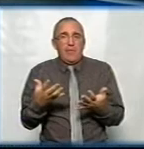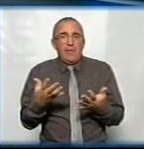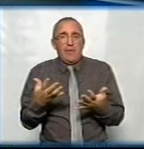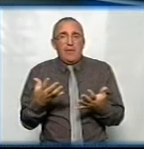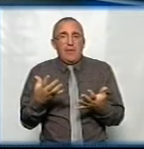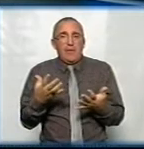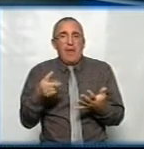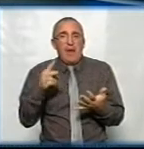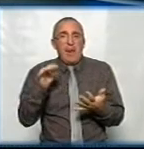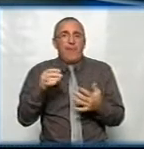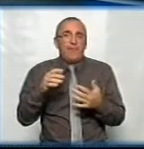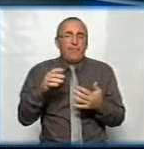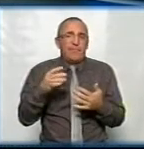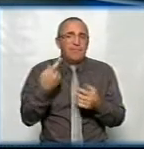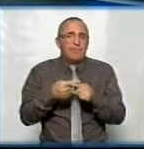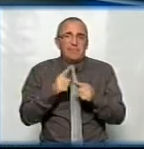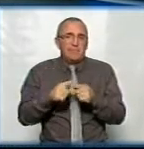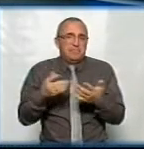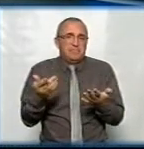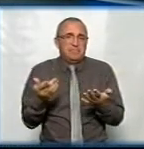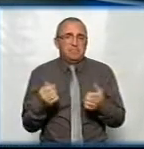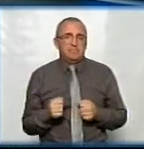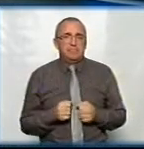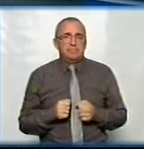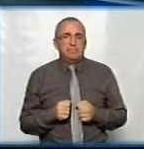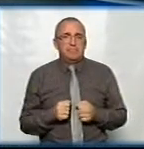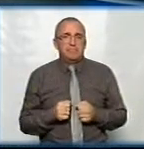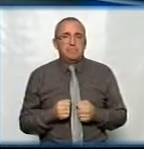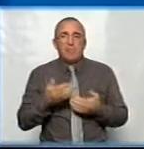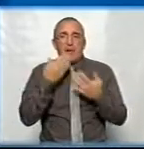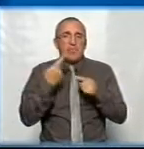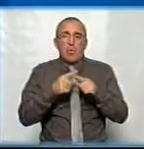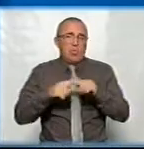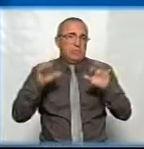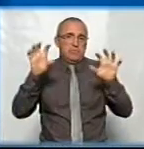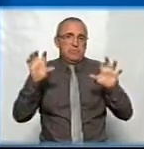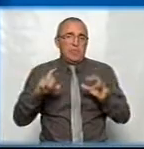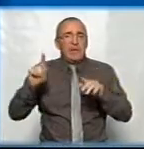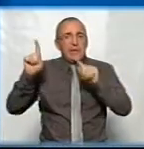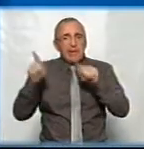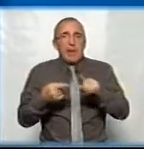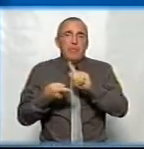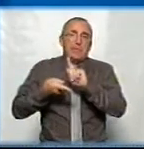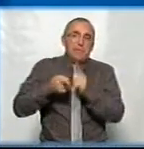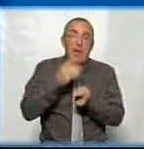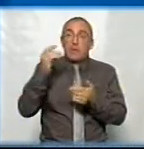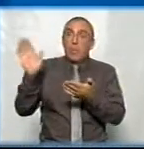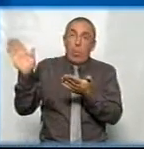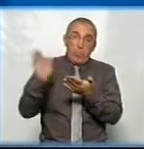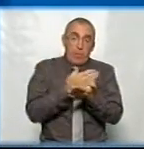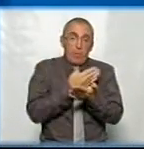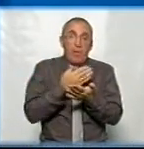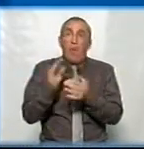благоустрою. не обов'язково ставити щось нове. Совершенно, конечно, да. Нет такого закона, требуючого заміну. Якщо вибрали, то